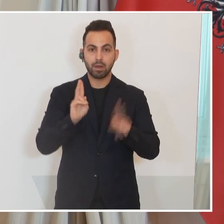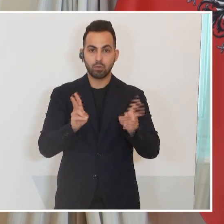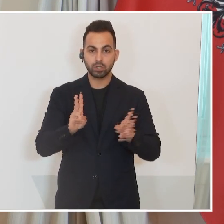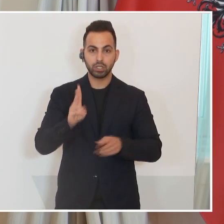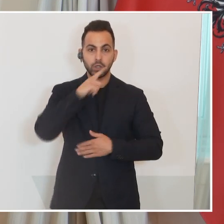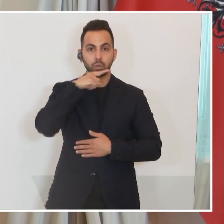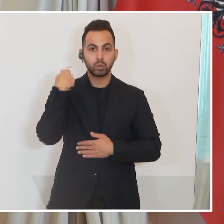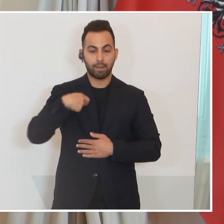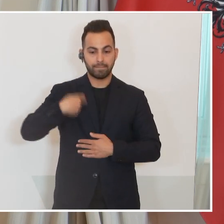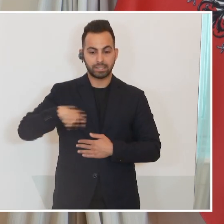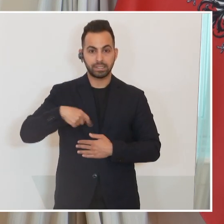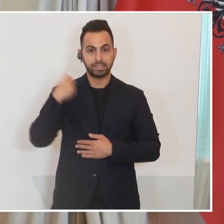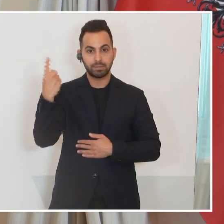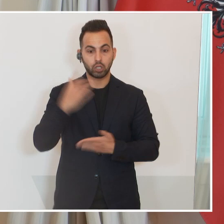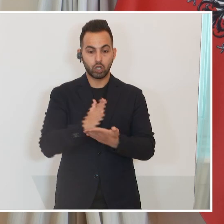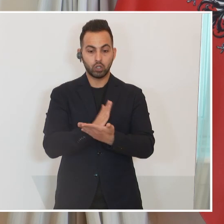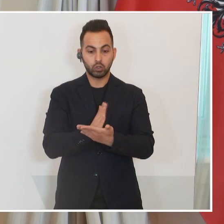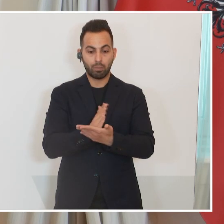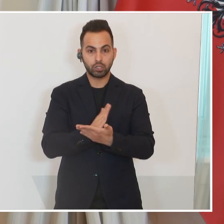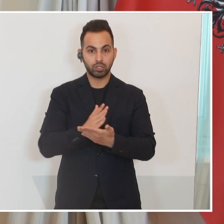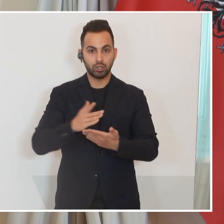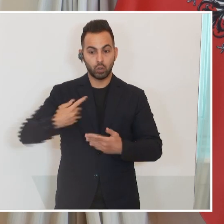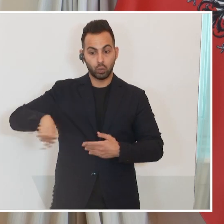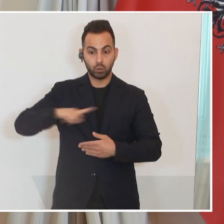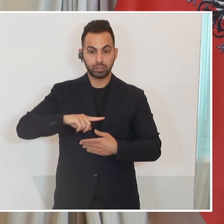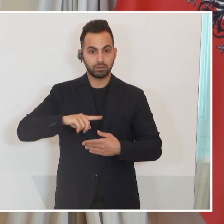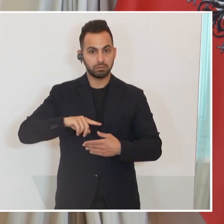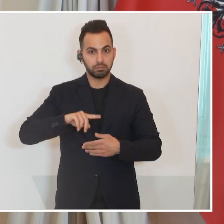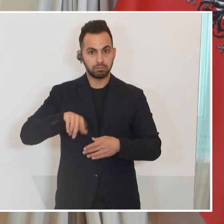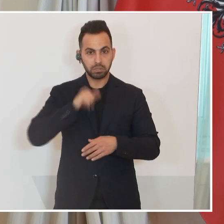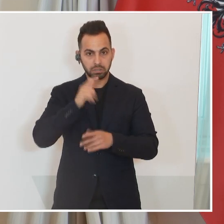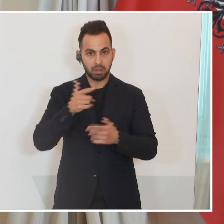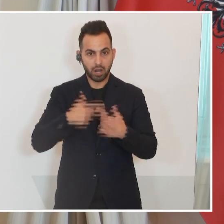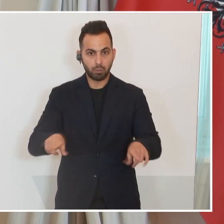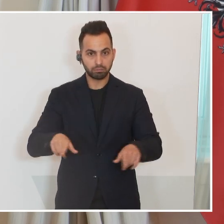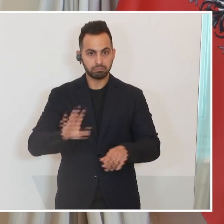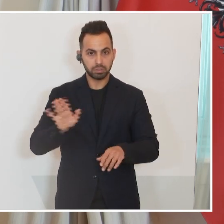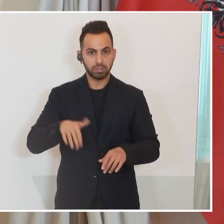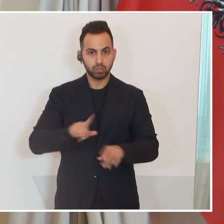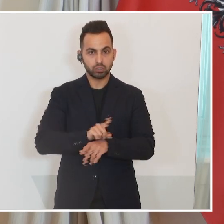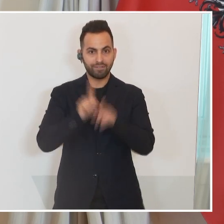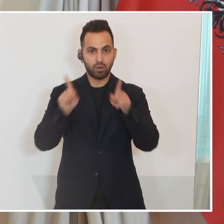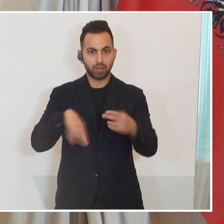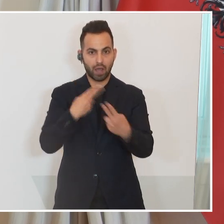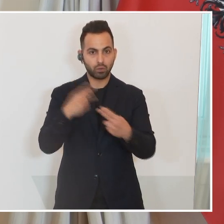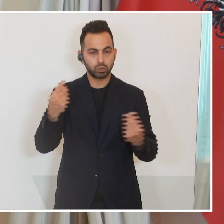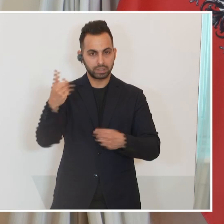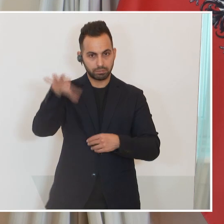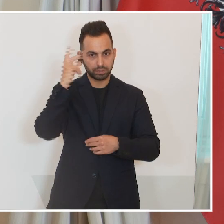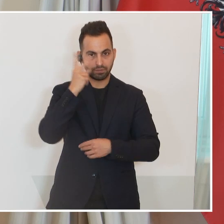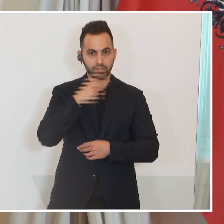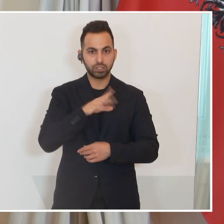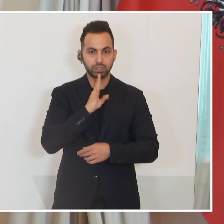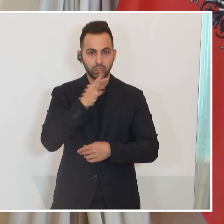russische Präsident die Dolmetschung von unserer Seite auf Russisch gar nicht zulässt, sondern gleich antwortet, weil er das ohnehin ja verstanden hat.